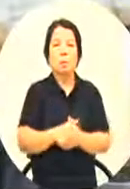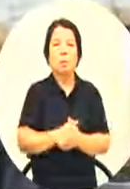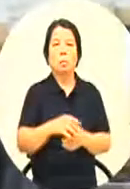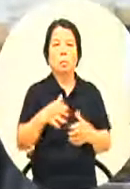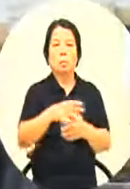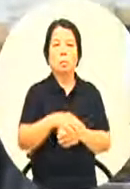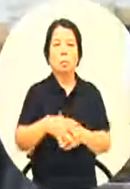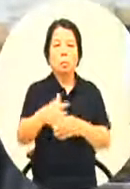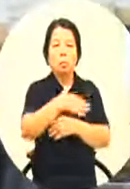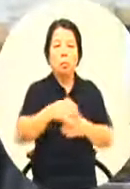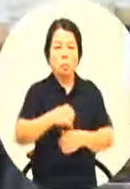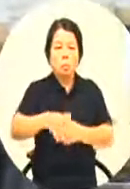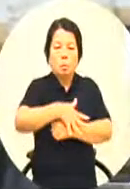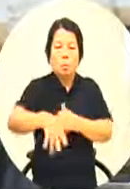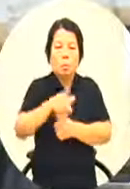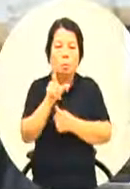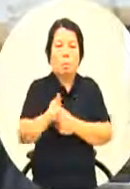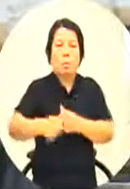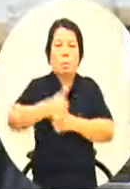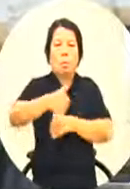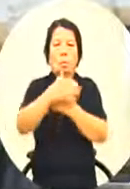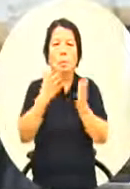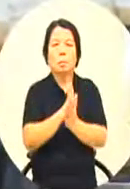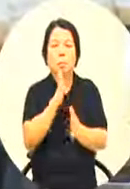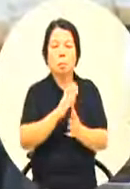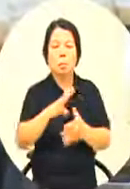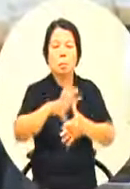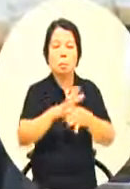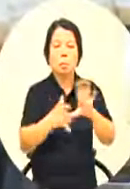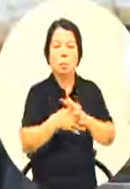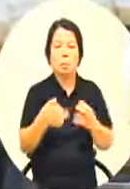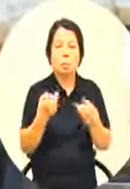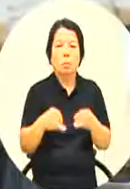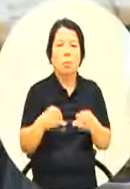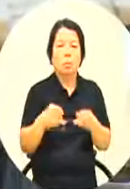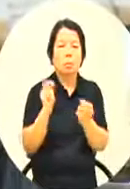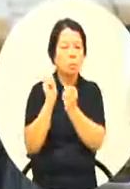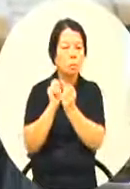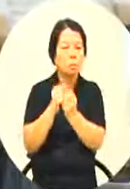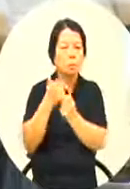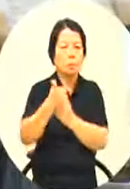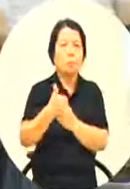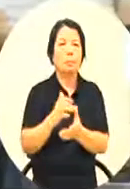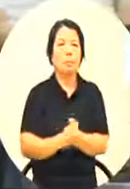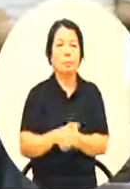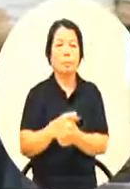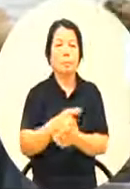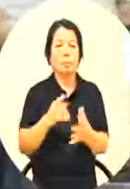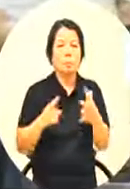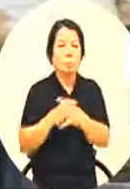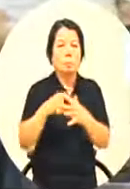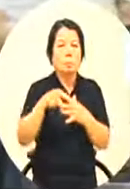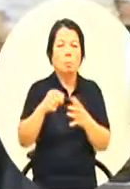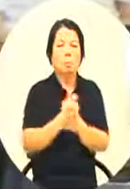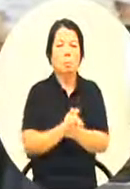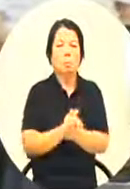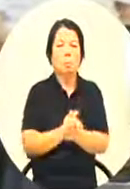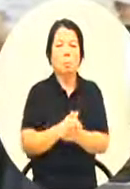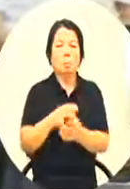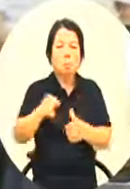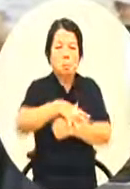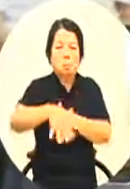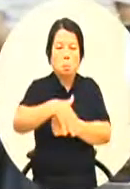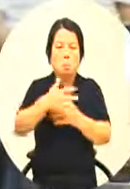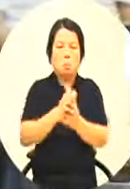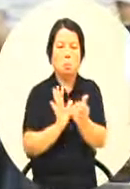全体的科长全体的因为文化局这几年的这么有成绩也是这么多优秀的中间干部在这里